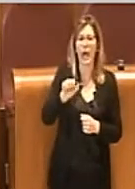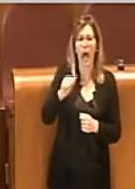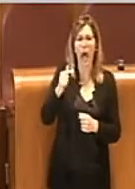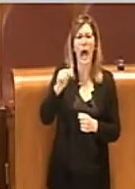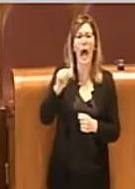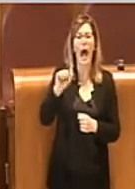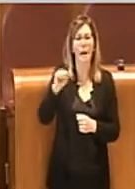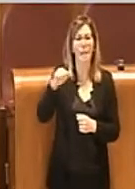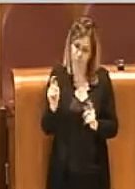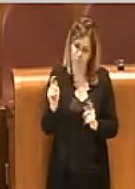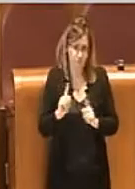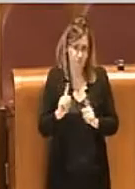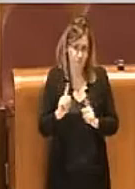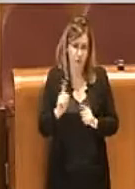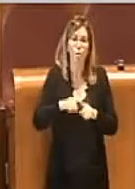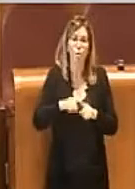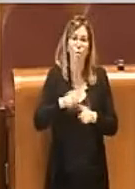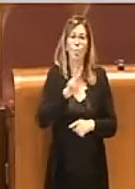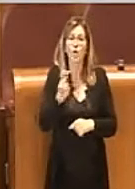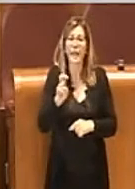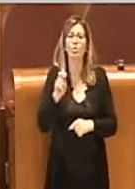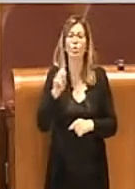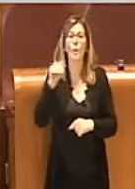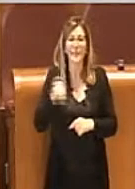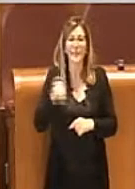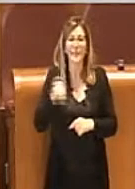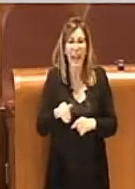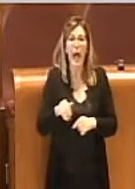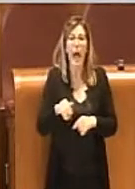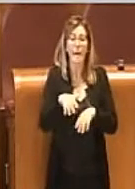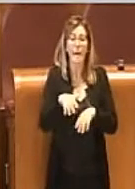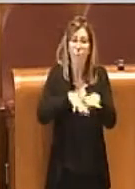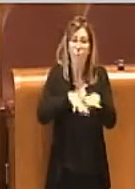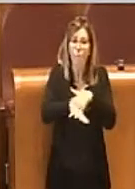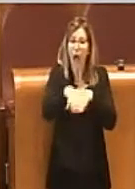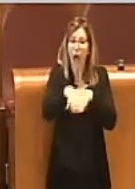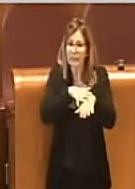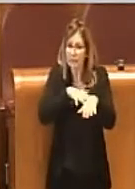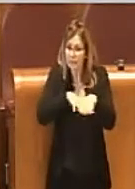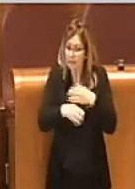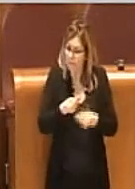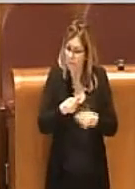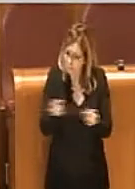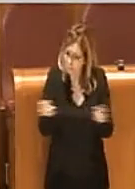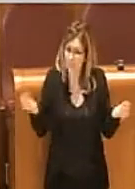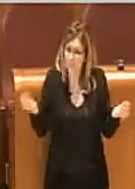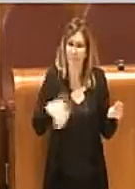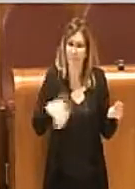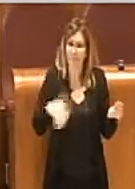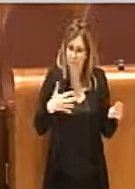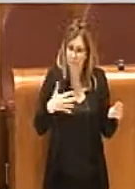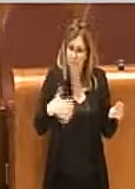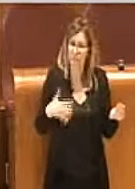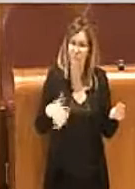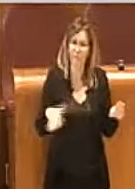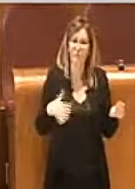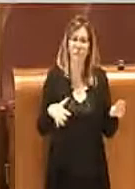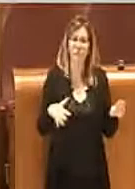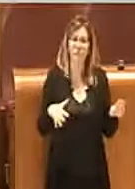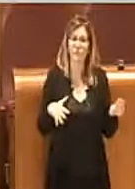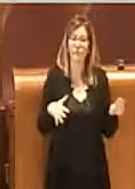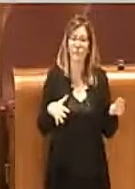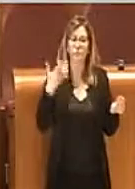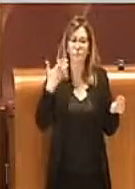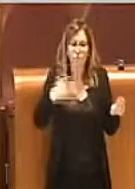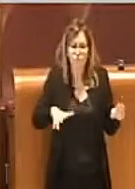.000 paia di guanti. Perciò, insomma, come dire, sono state poste tutte le